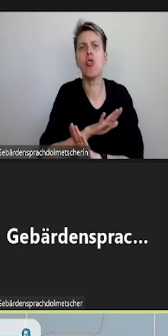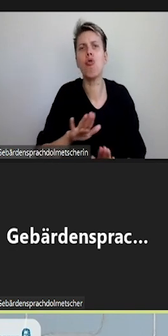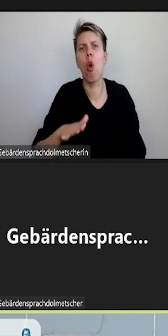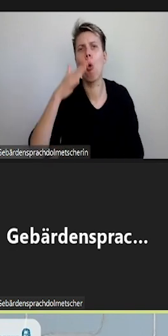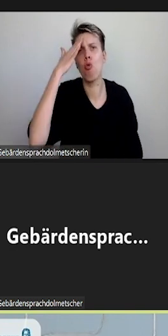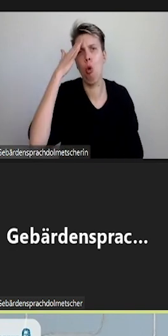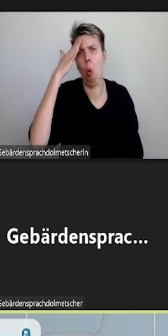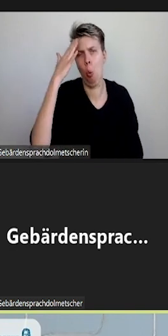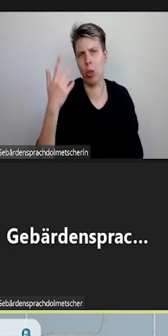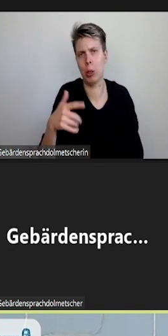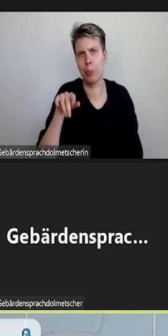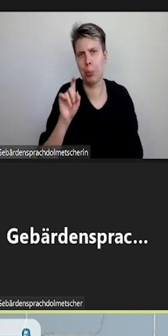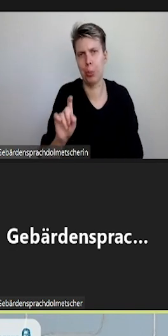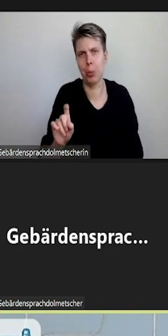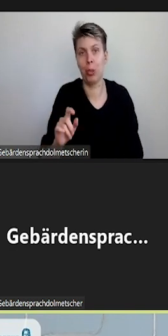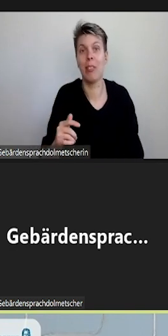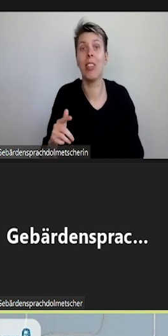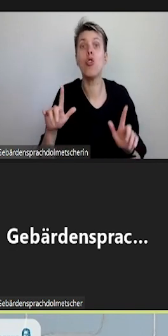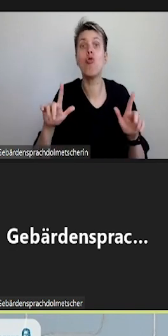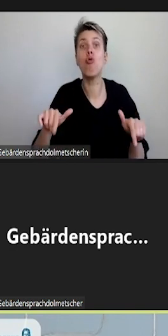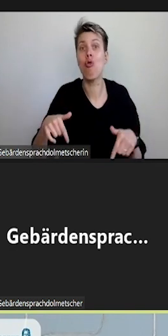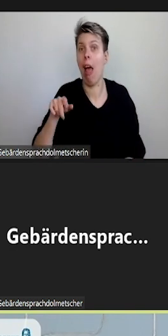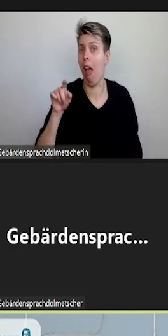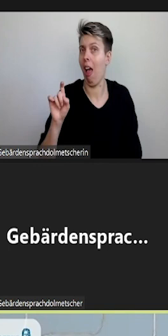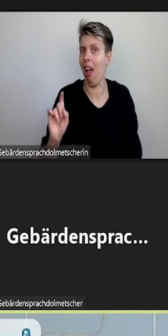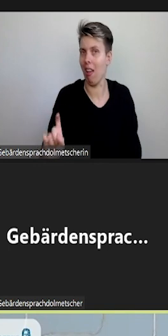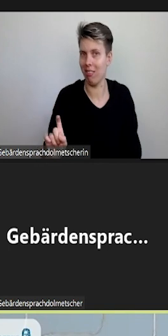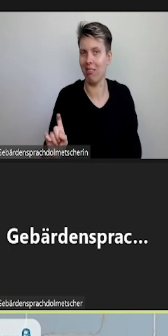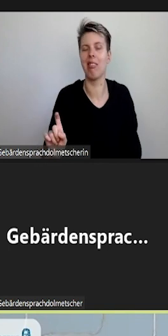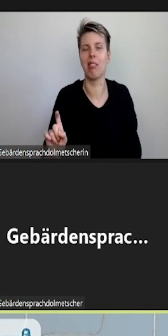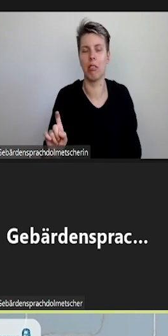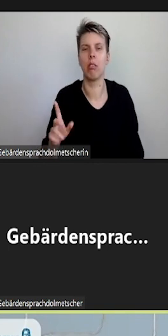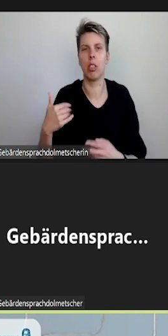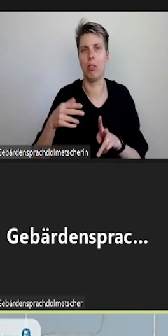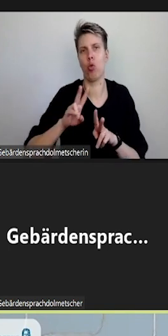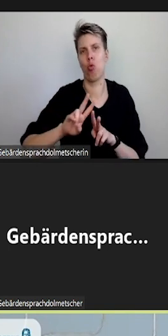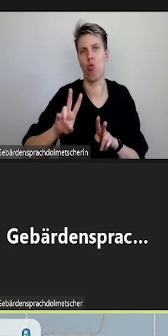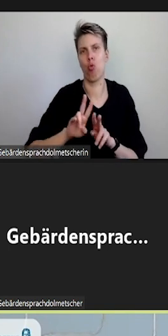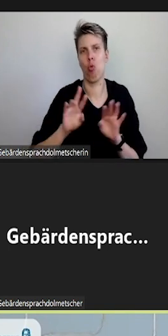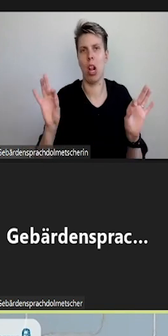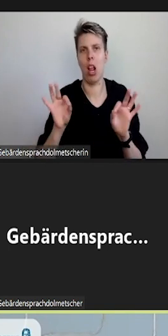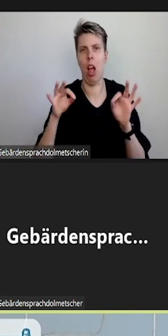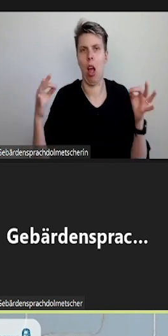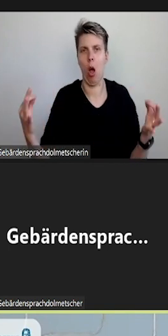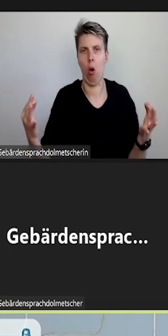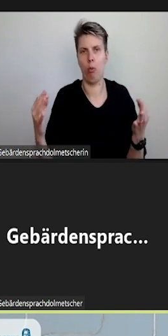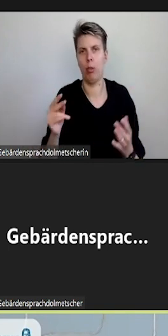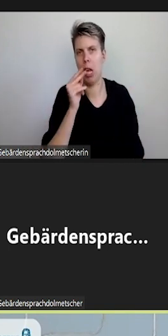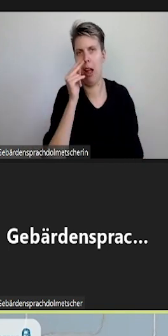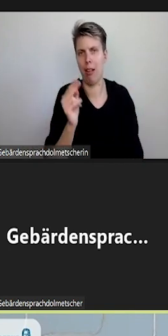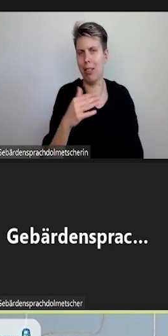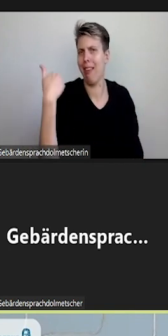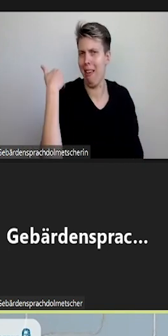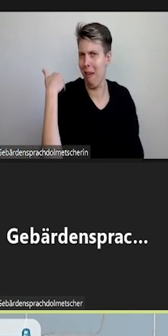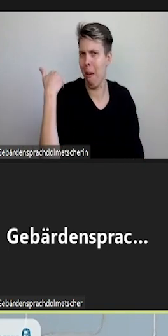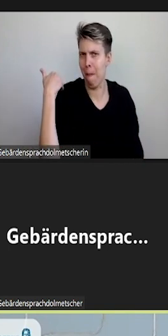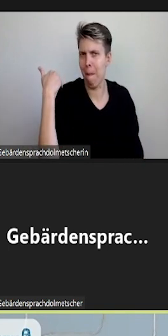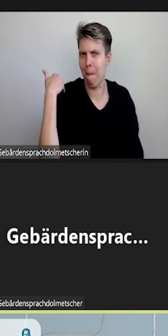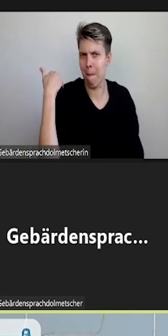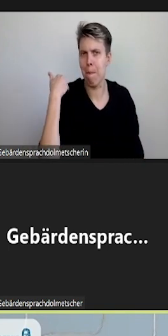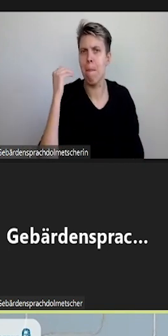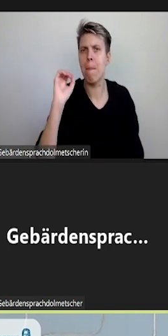Und wenn ich auf Start klicke, dann öffnet sich das Tool und ich sehe die Ansicht, so wie Sie es auch eben in der